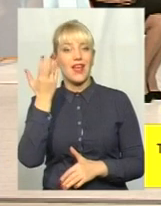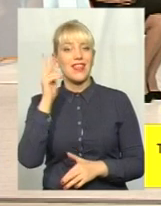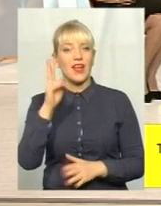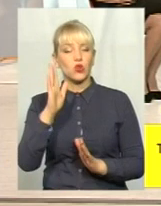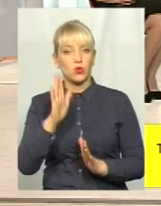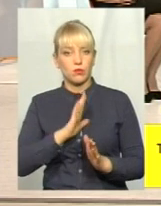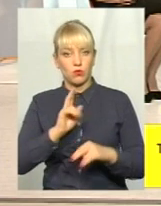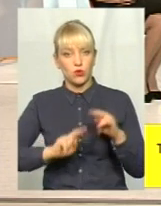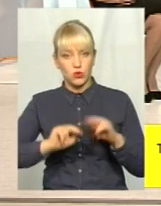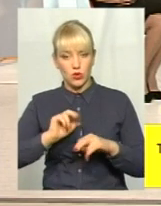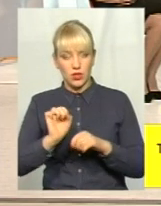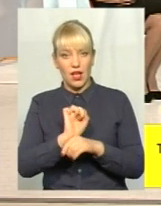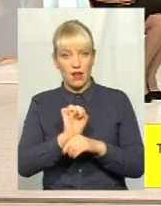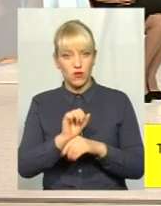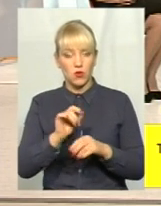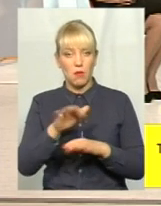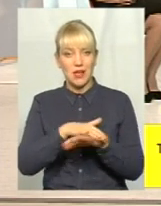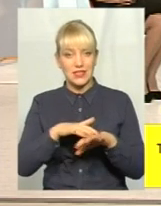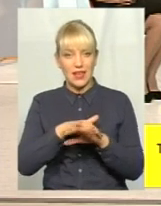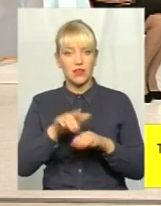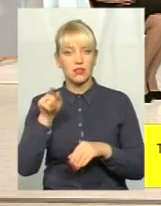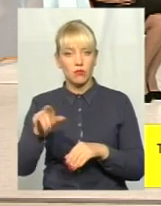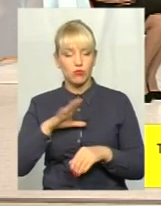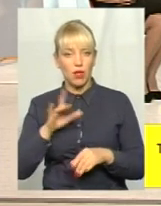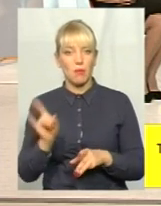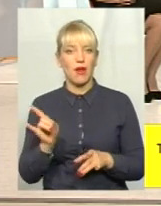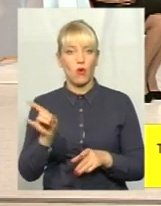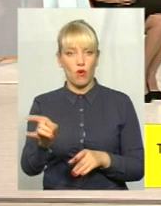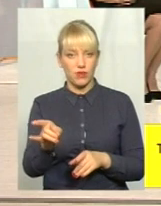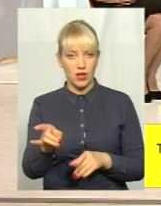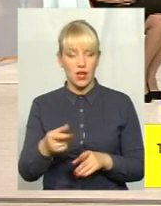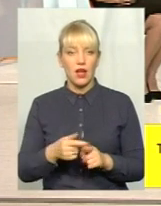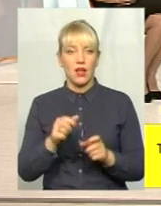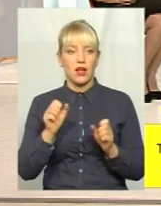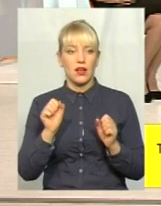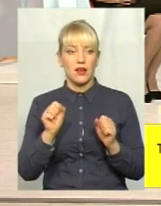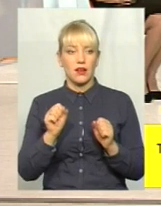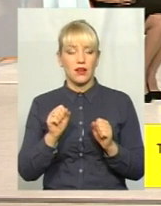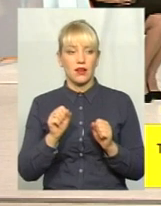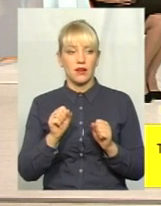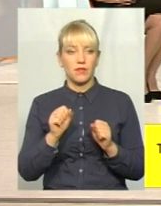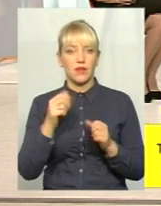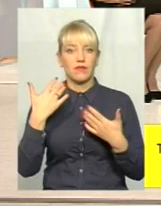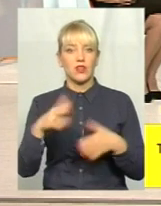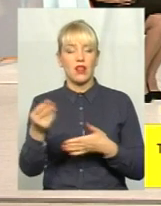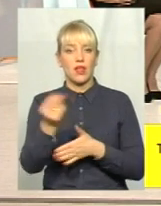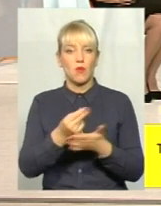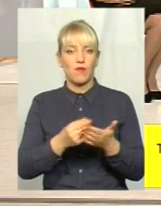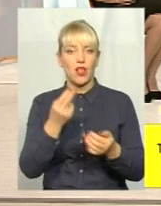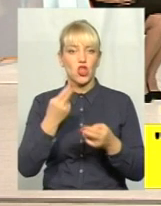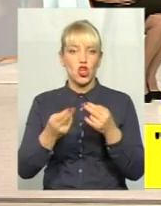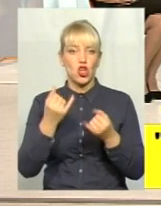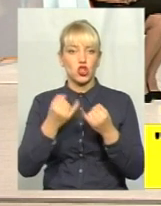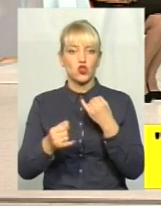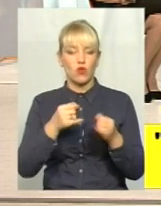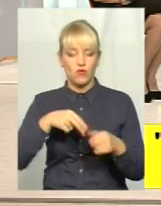вісім, а парковка була то же само. Ось вже всі нарусували жовтого полосу, вже паркувати з правої